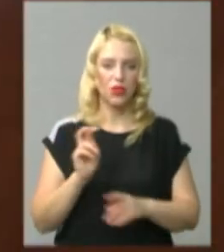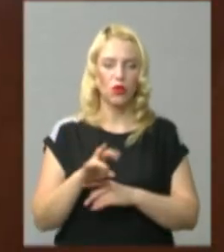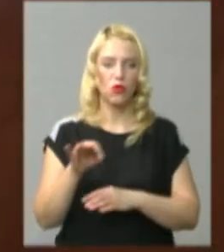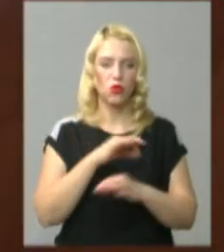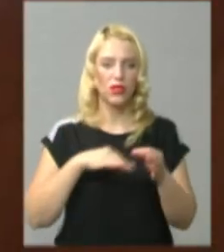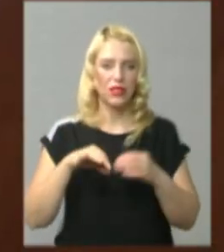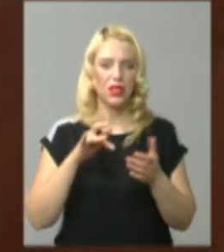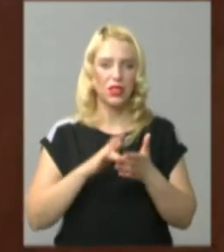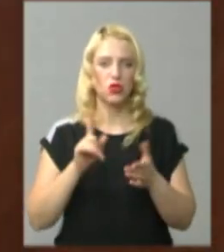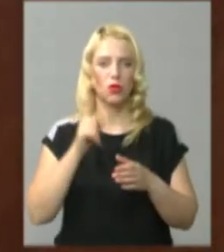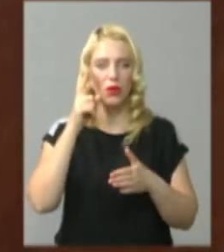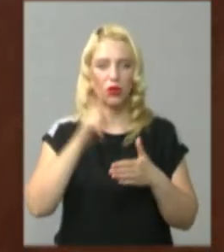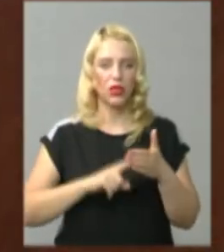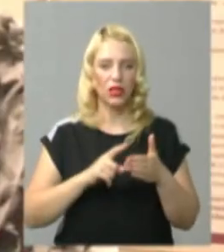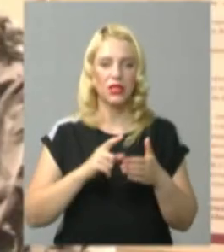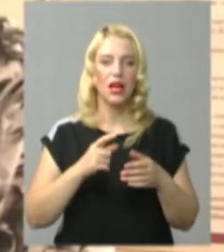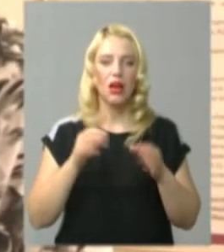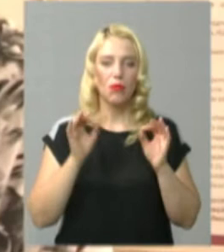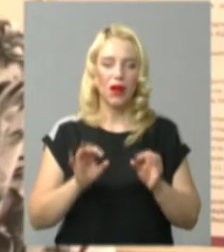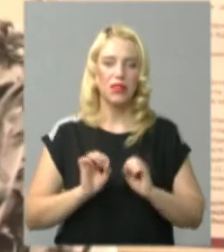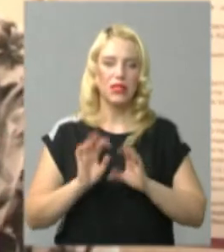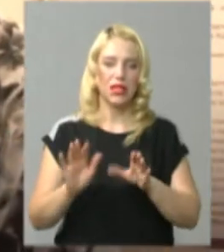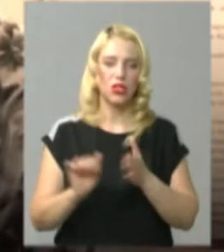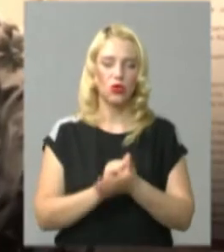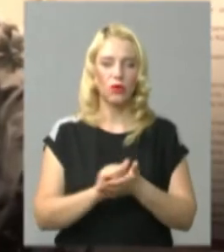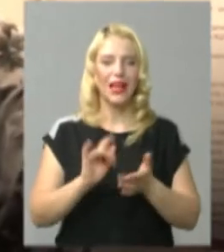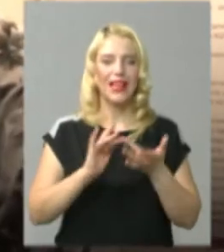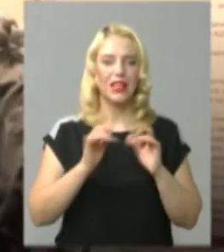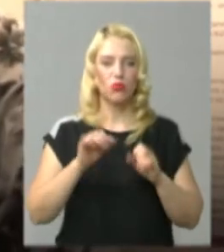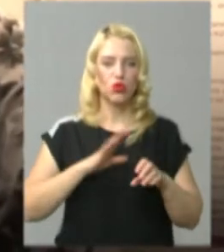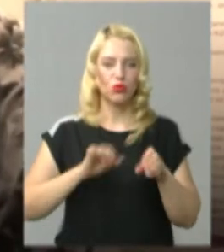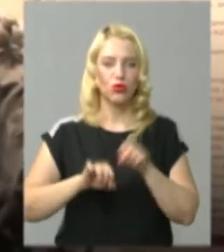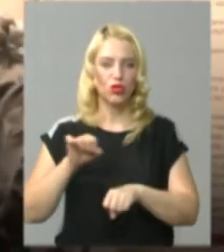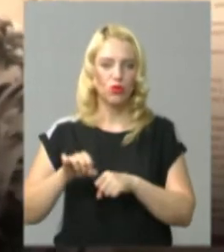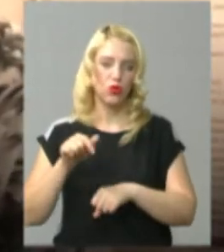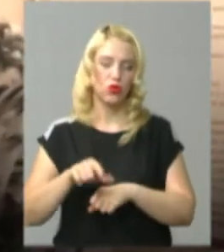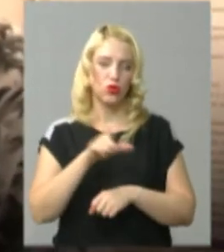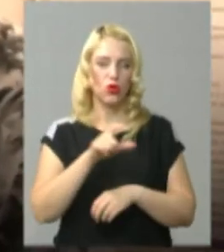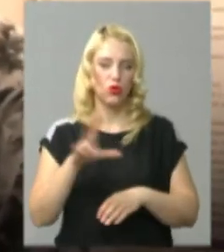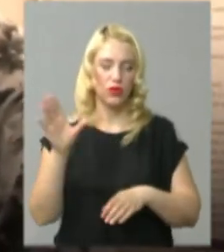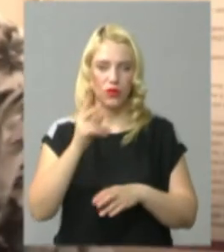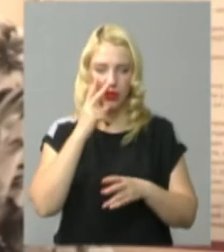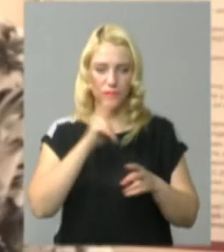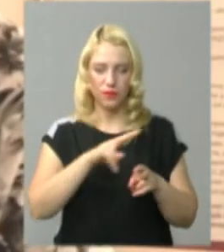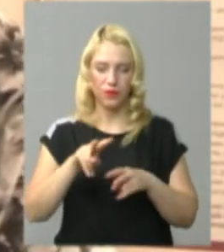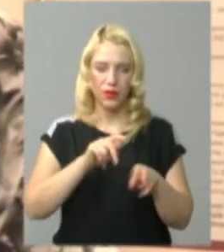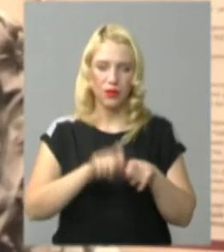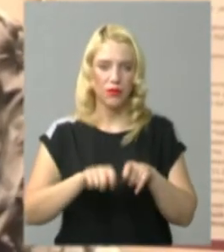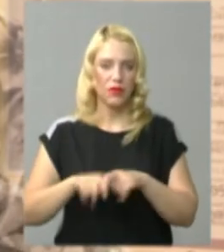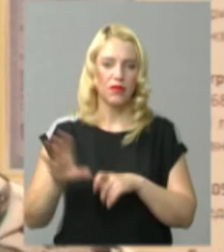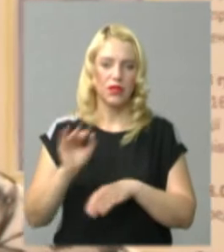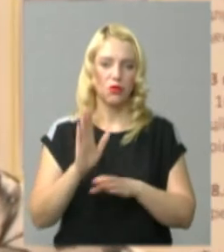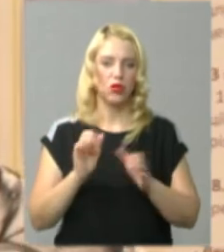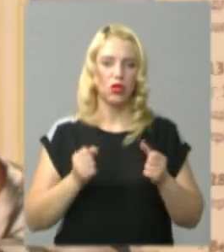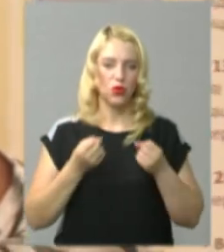переконатися у правильності здачі документів. В інтернеті можуть бути якісь бої, тут люди самі все зроблять, переймуть документи і все буде